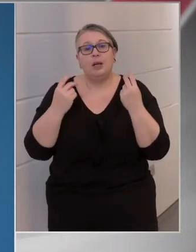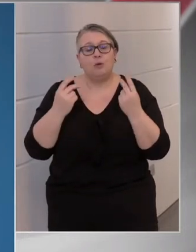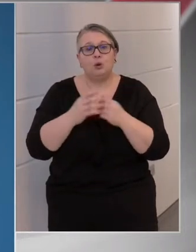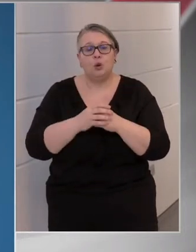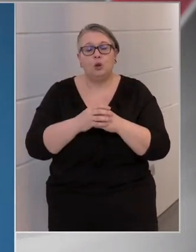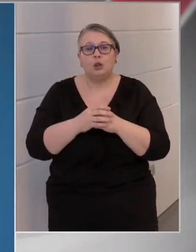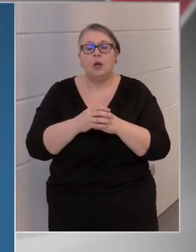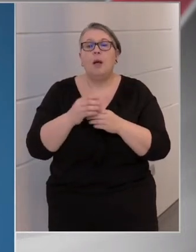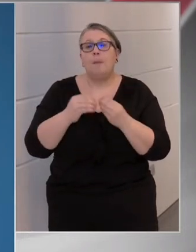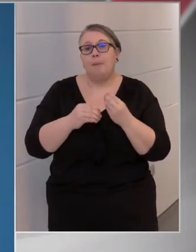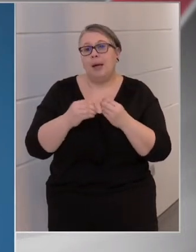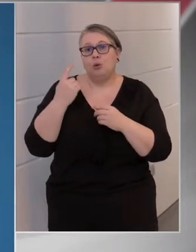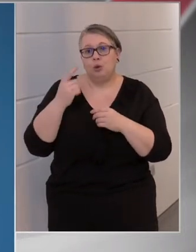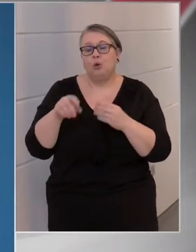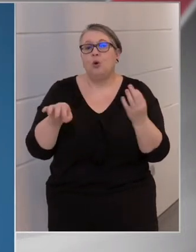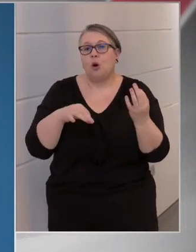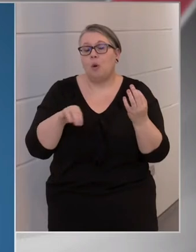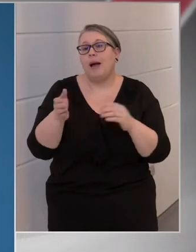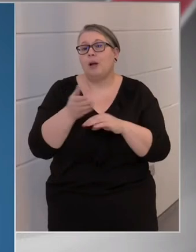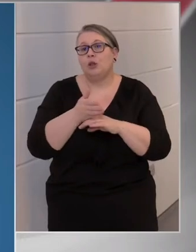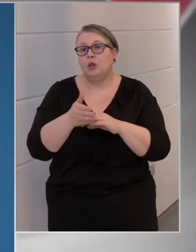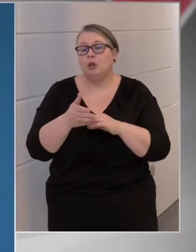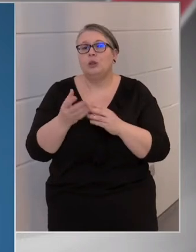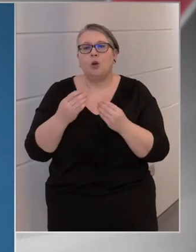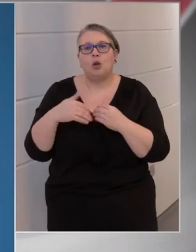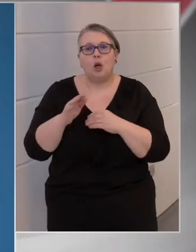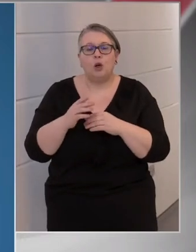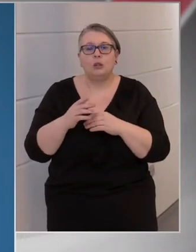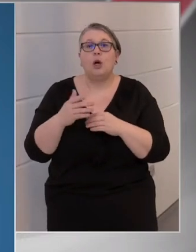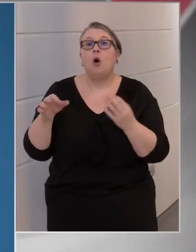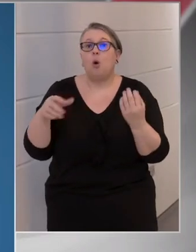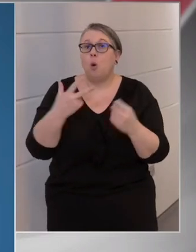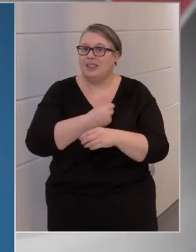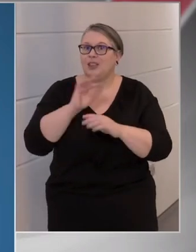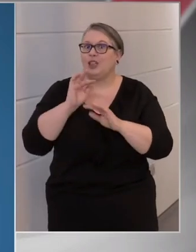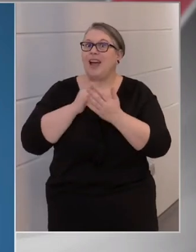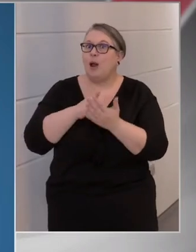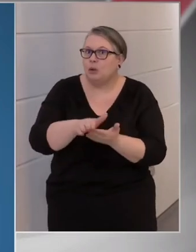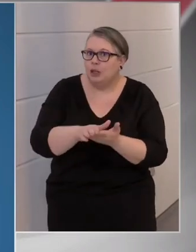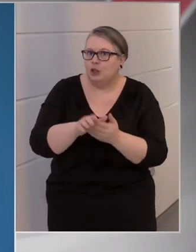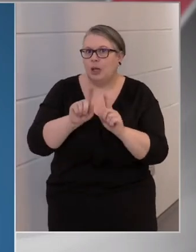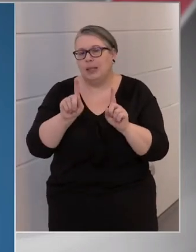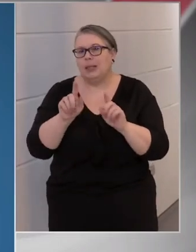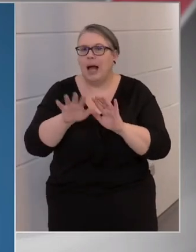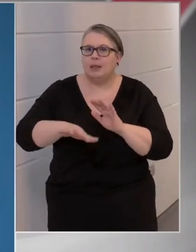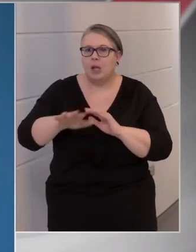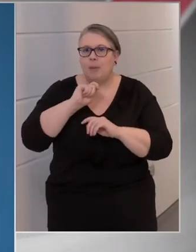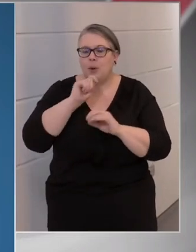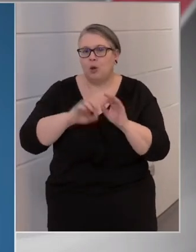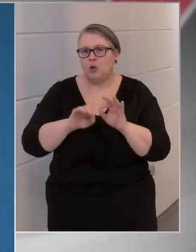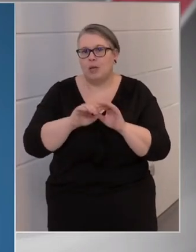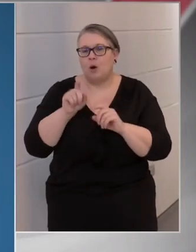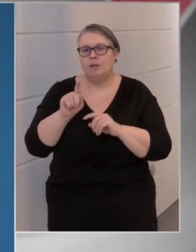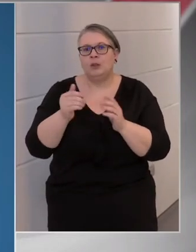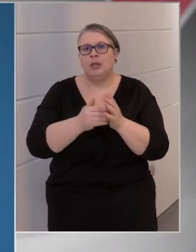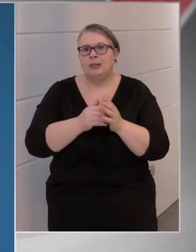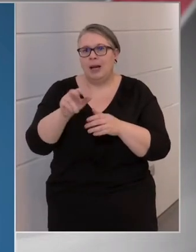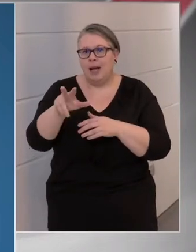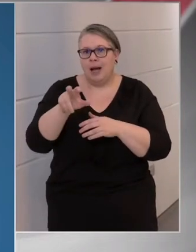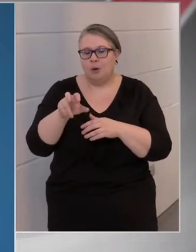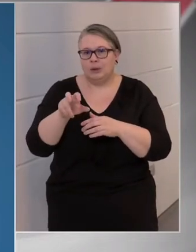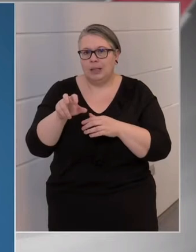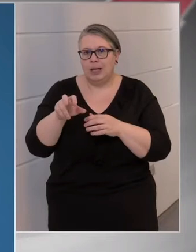írják, mert úgy tudjuk, a romák körében lényegesen nagyobb az oltás elutasítottsága, mint általában Magyarországon, viszont az 1300